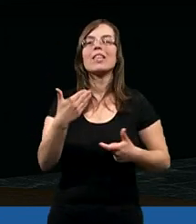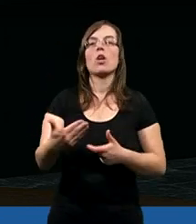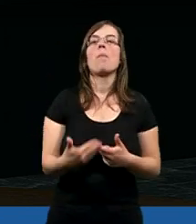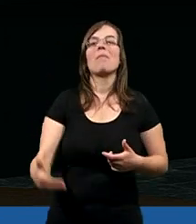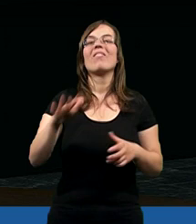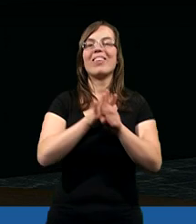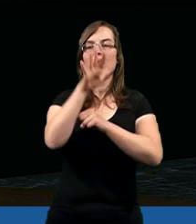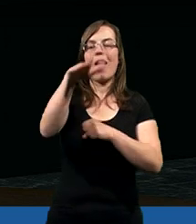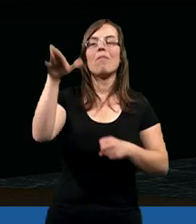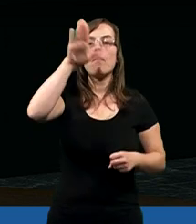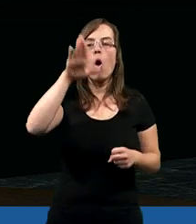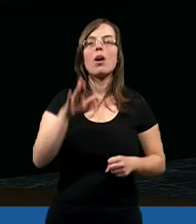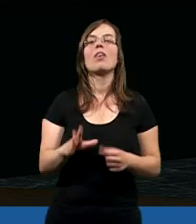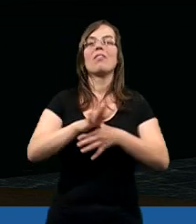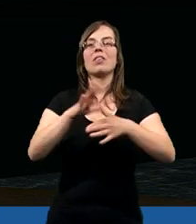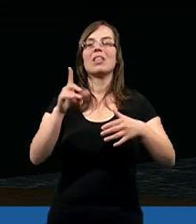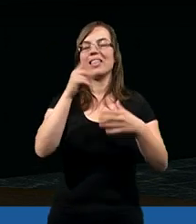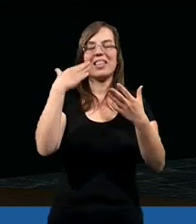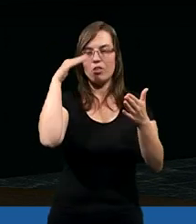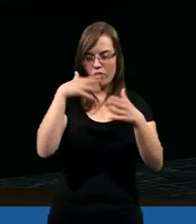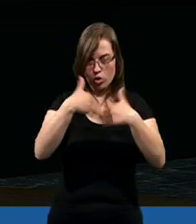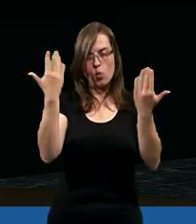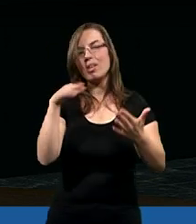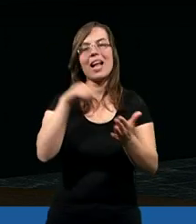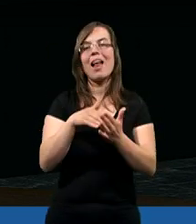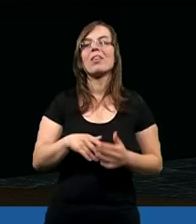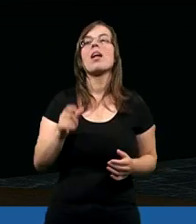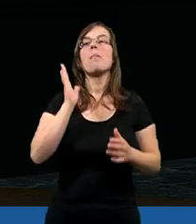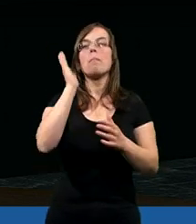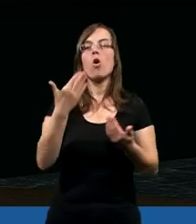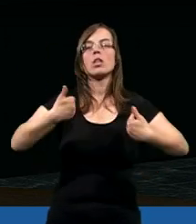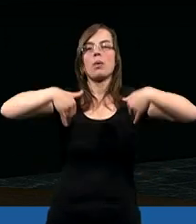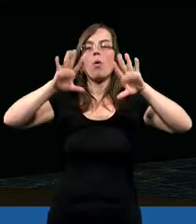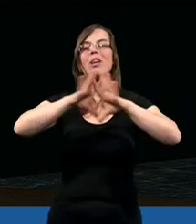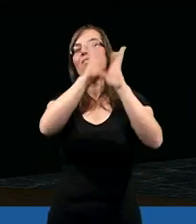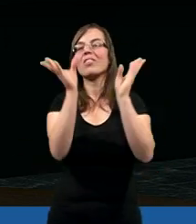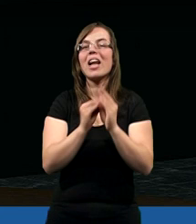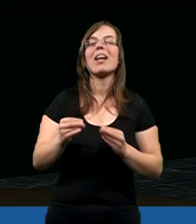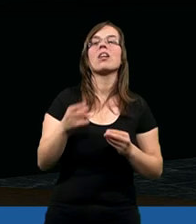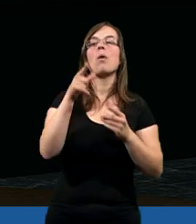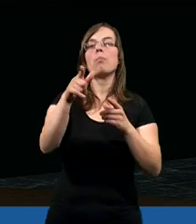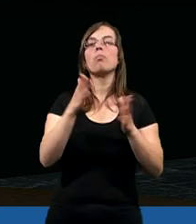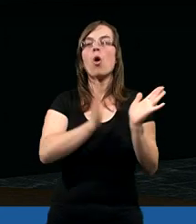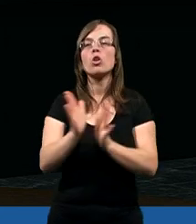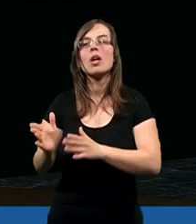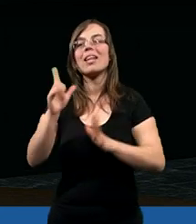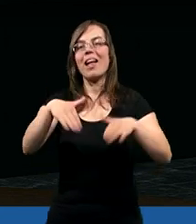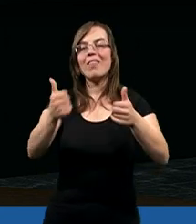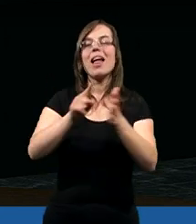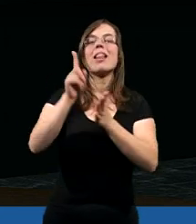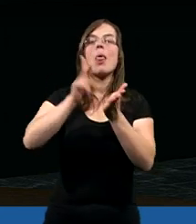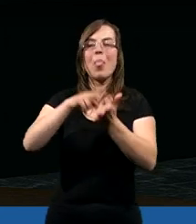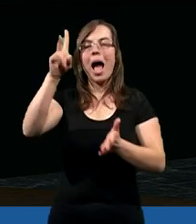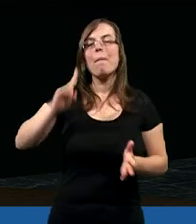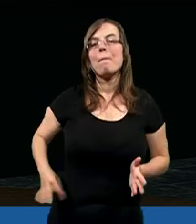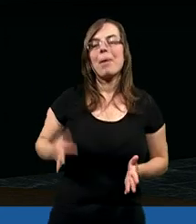uczynkom, wysławiali Boga w dzień nawiedzenia. Bądźcie poddani wszelkiemu ludzkiemu porządkowi ze